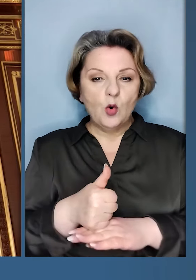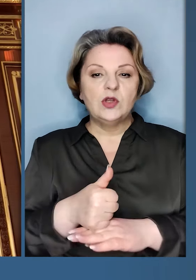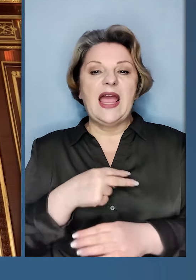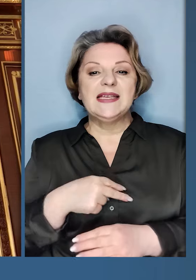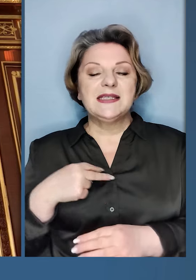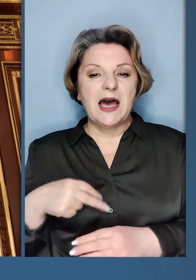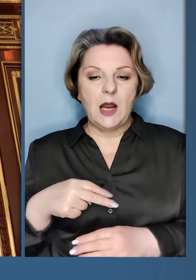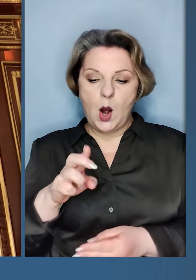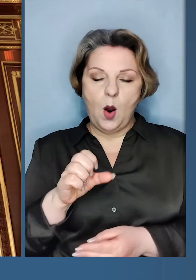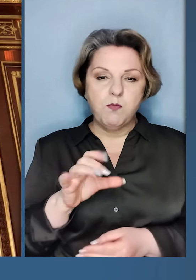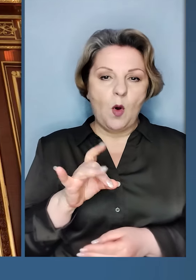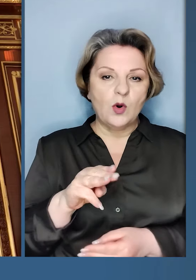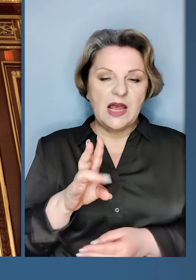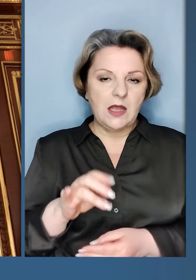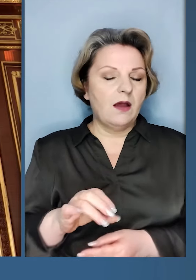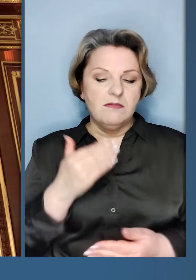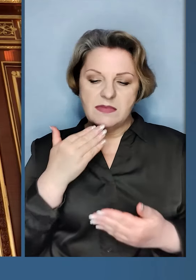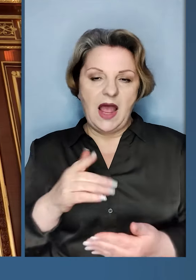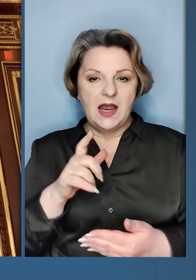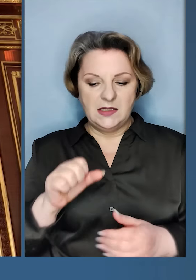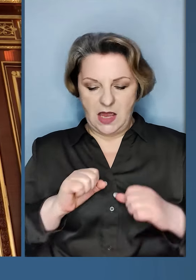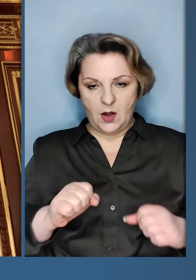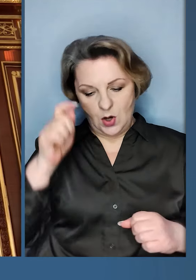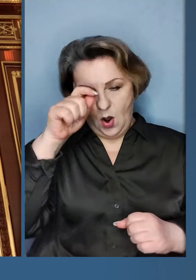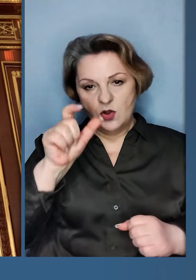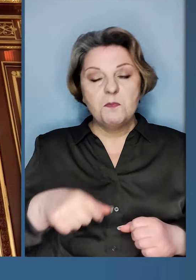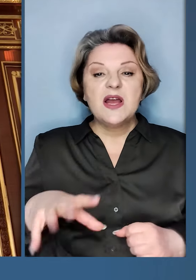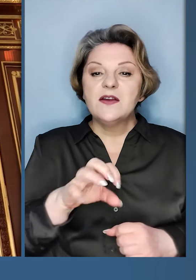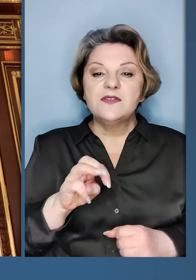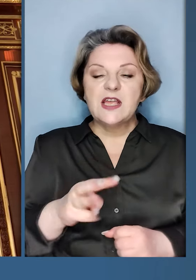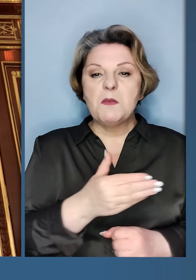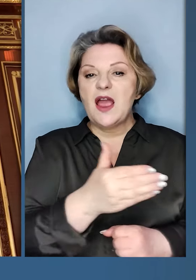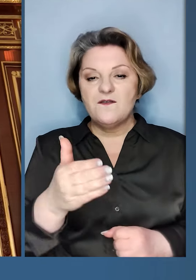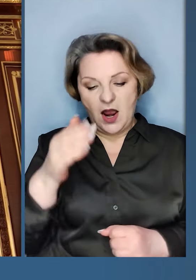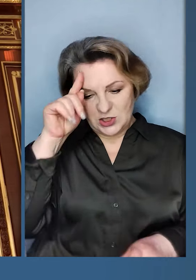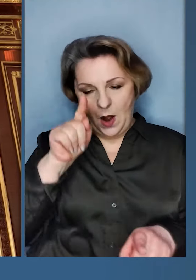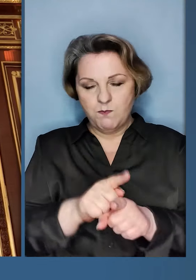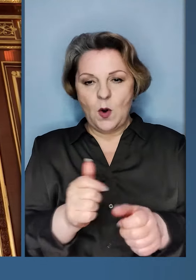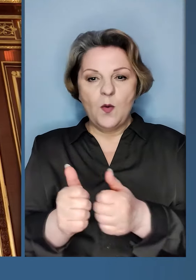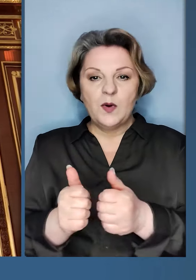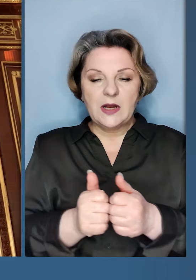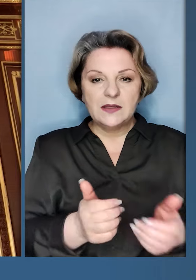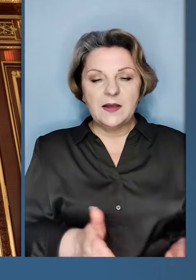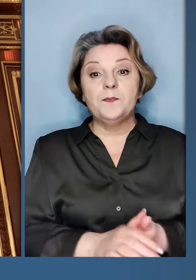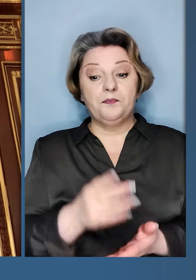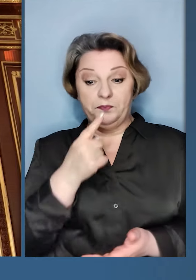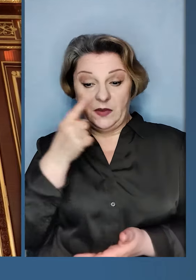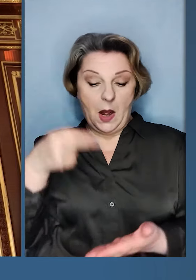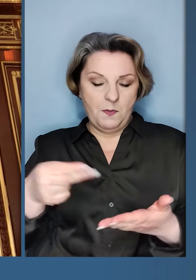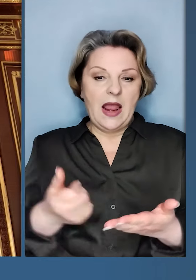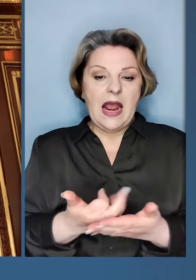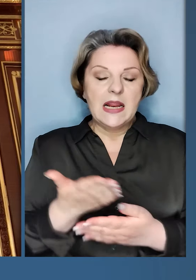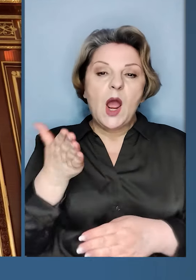головний сержант Денис Бортний. Дякую вам за хоробрість, хлопці та усім вашим побратимам. Напередодні я